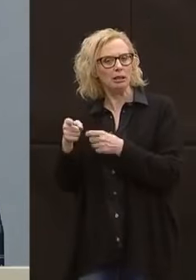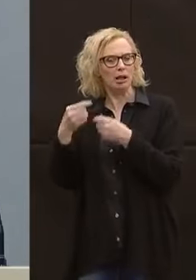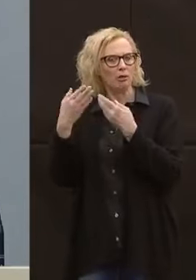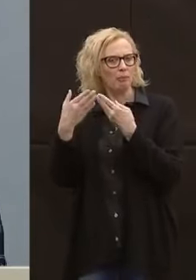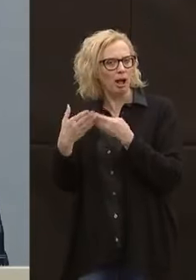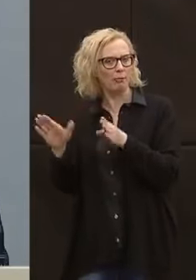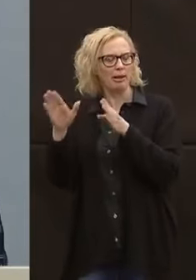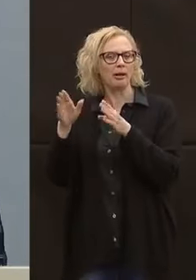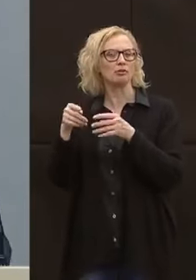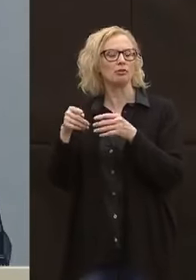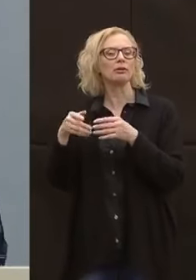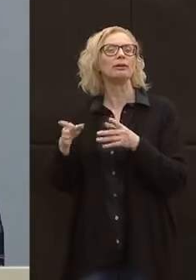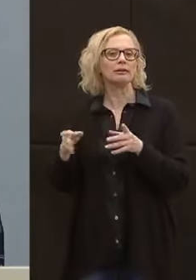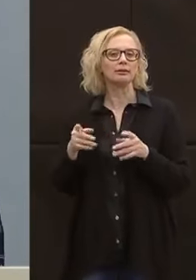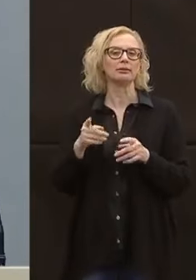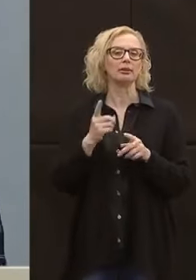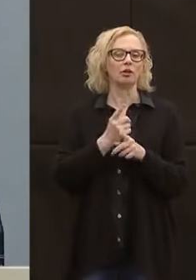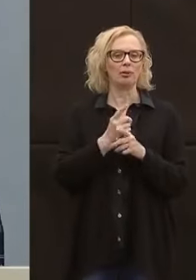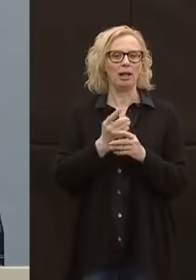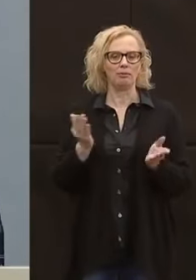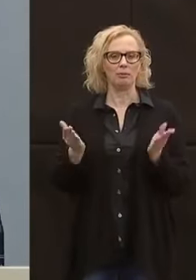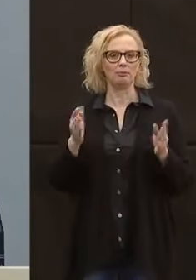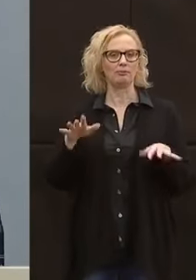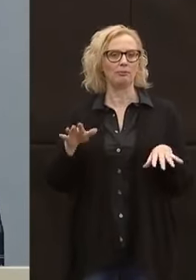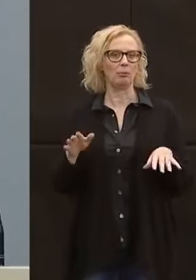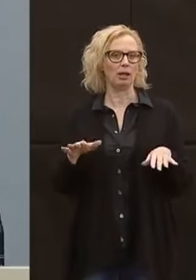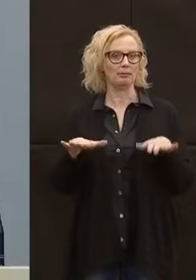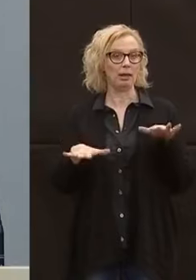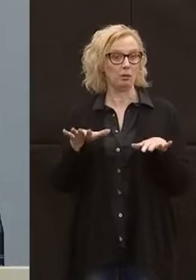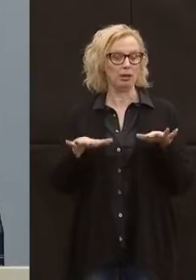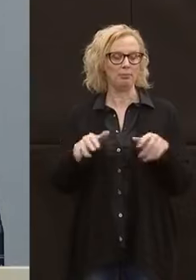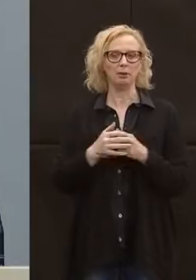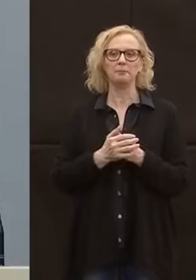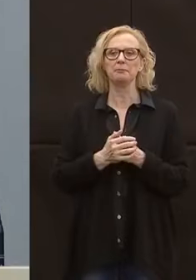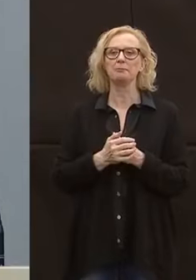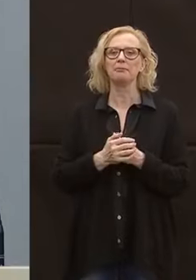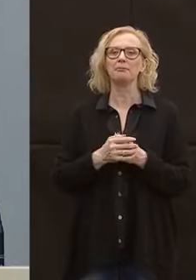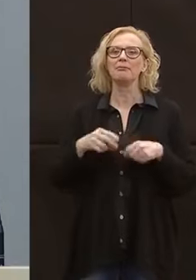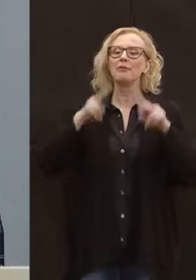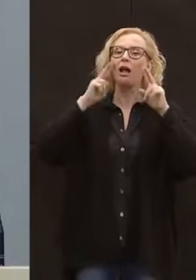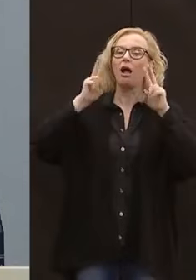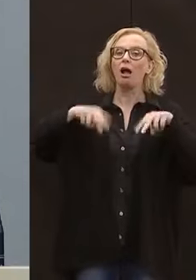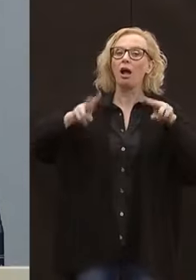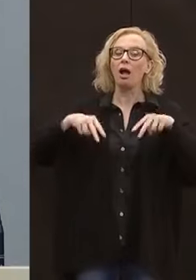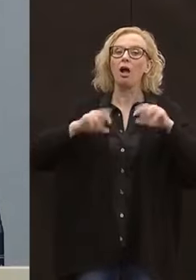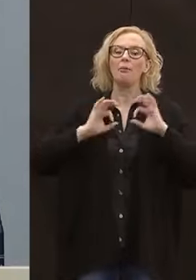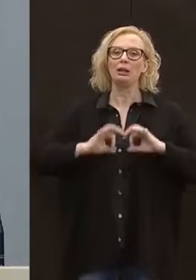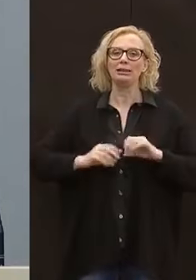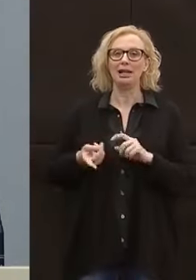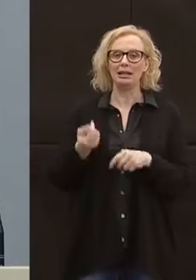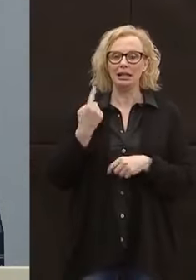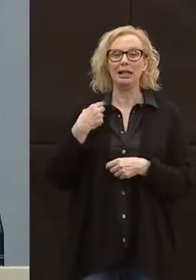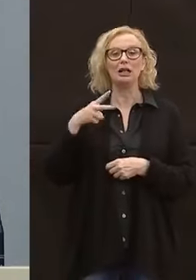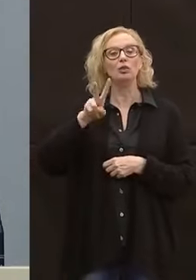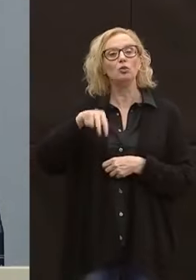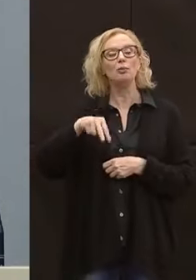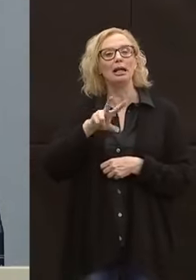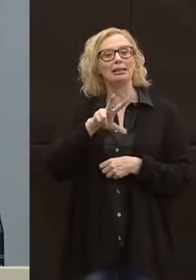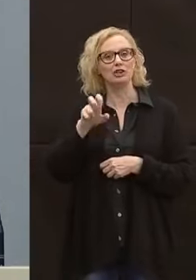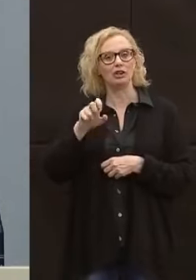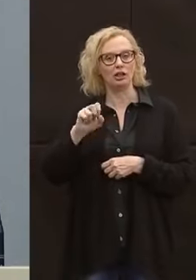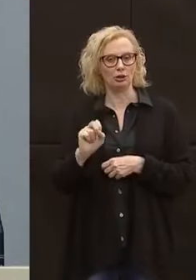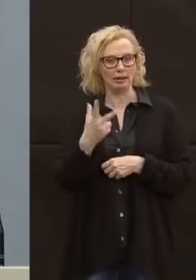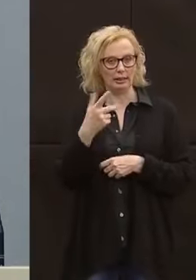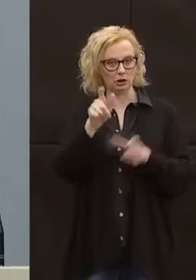definire il rischio del contagio. I controlli effettuati dalle forze dell'ordine nella giornata di ieri sono stati 2.313